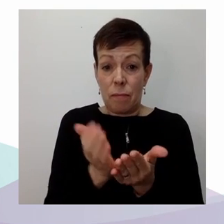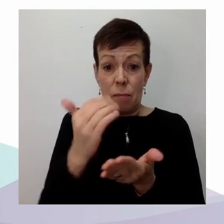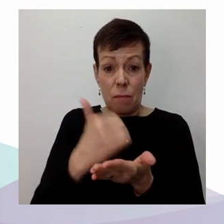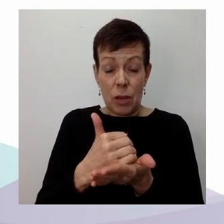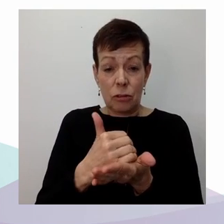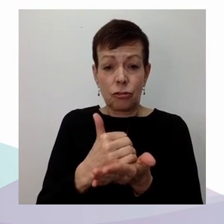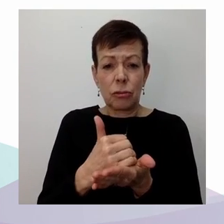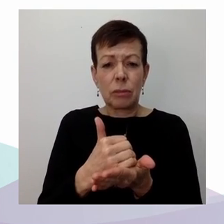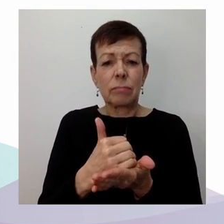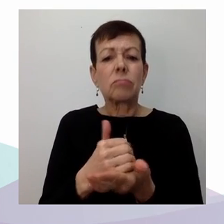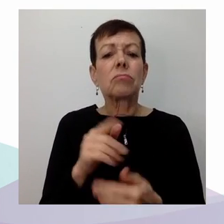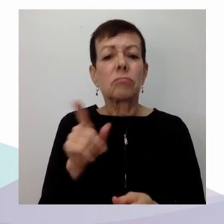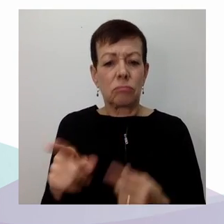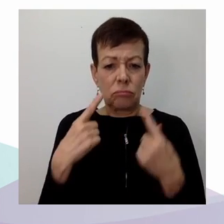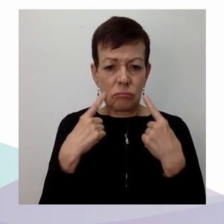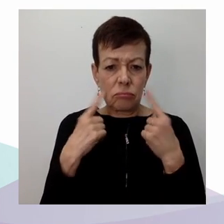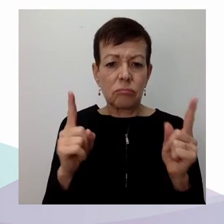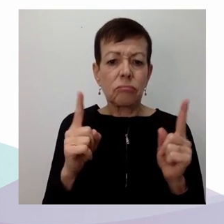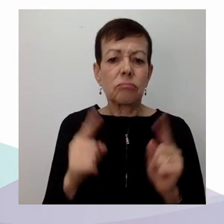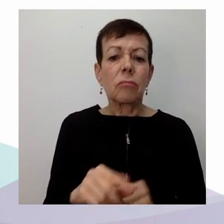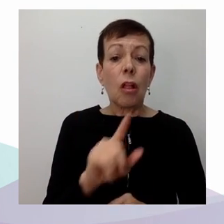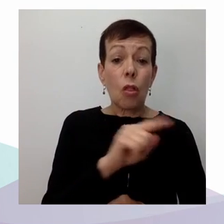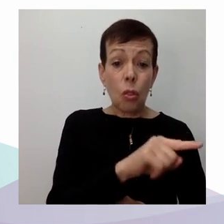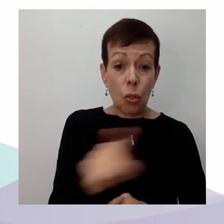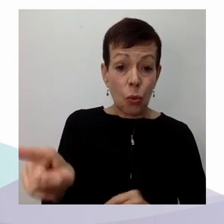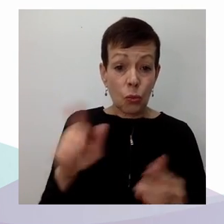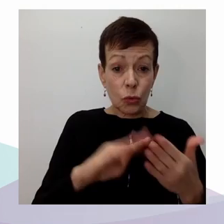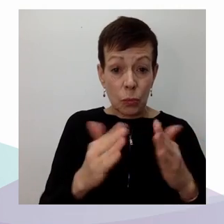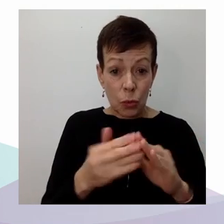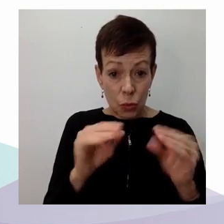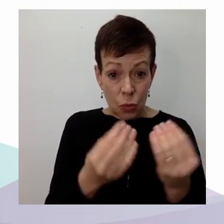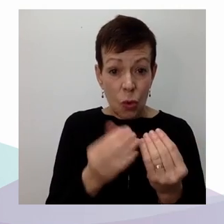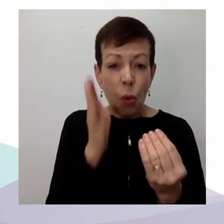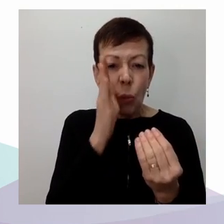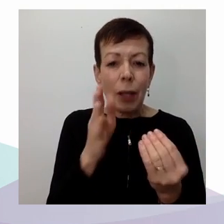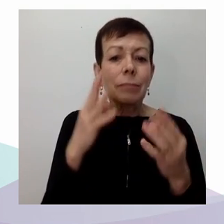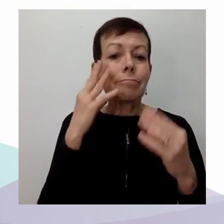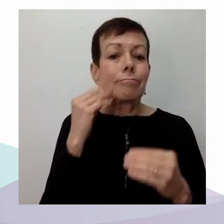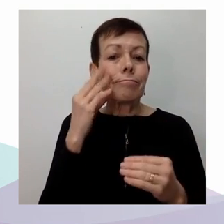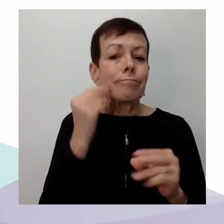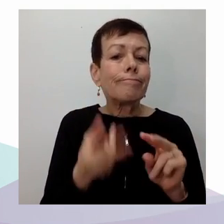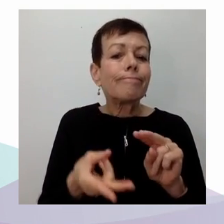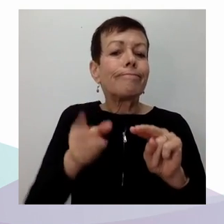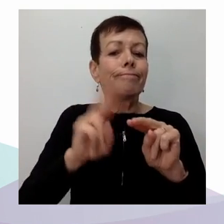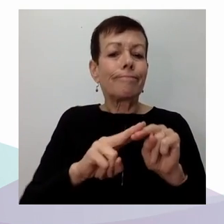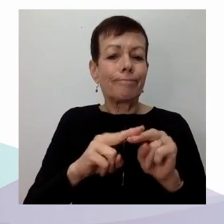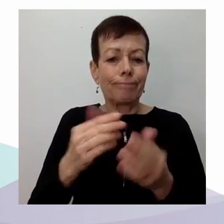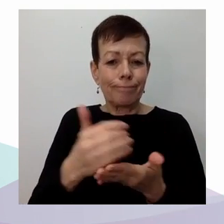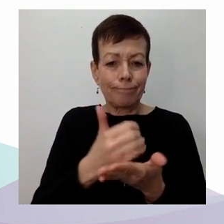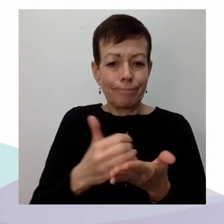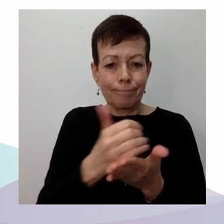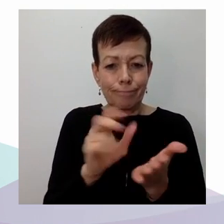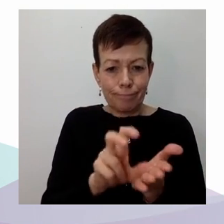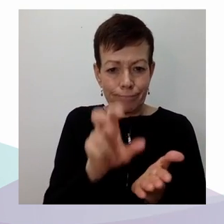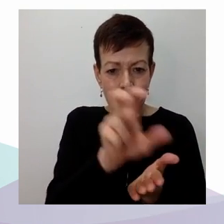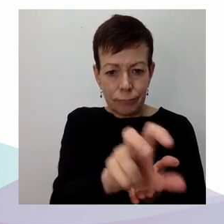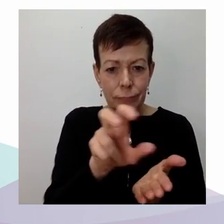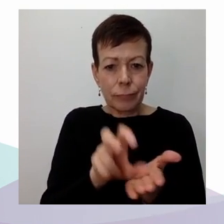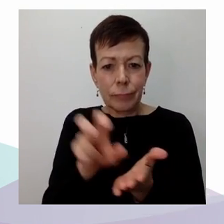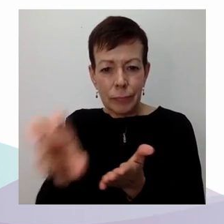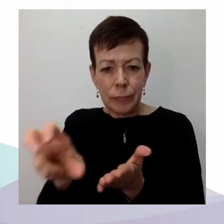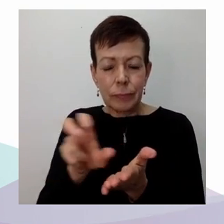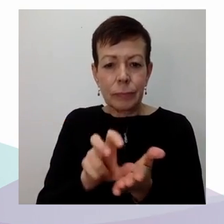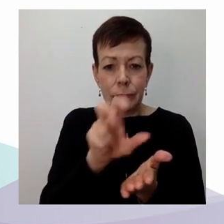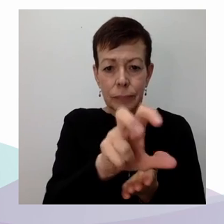ce qui est important, je pense, de mentionner ici, c'est que le droit, la réalisation du droit à la santé, notamment pour les personnes en situation de